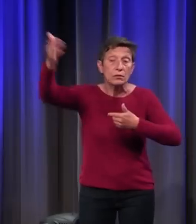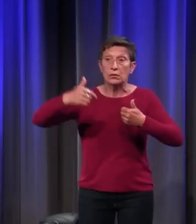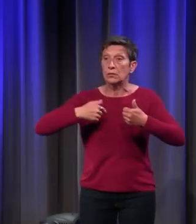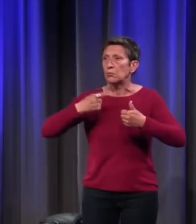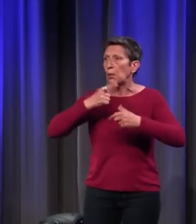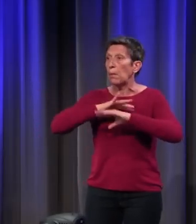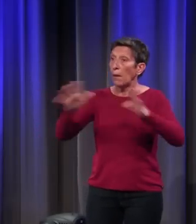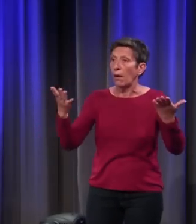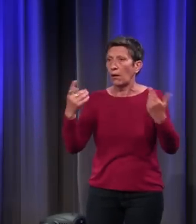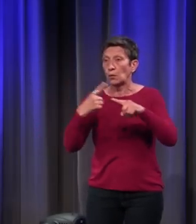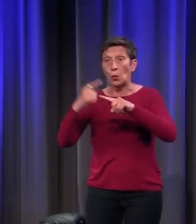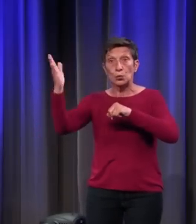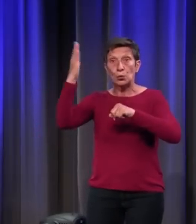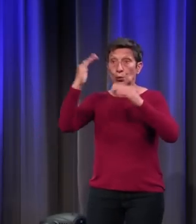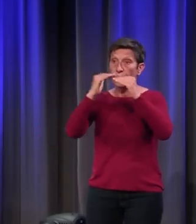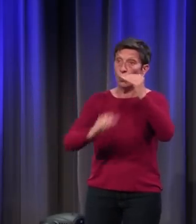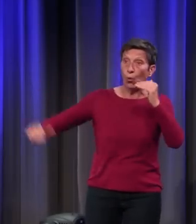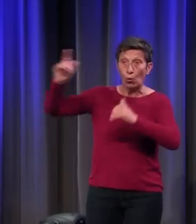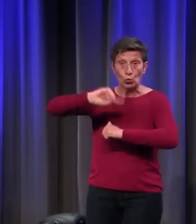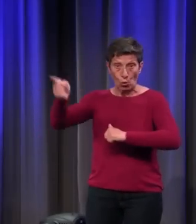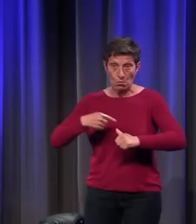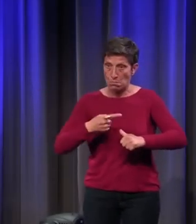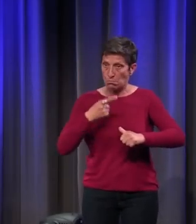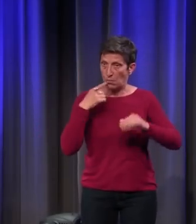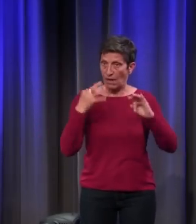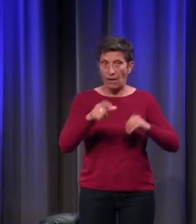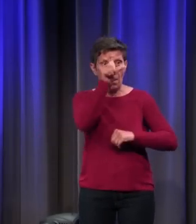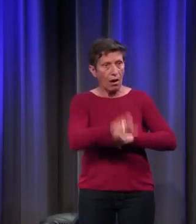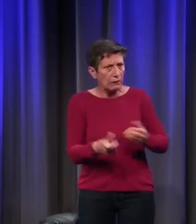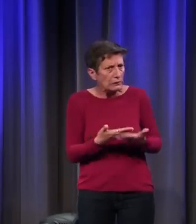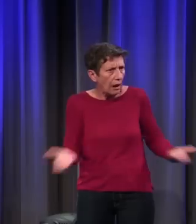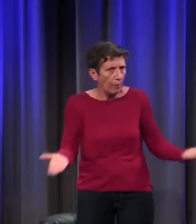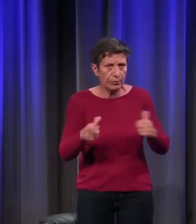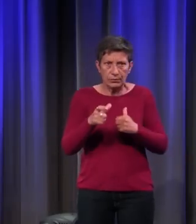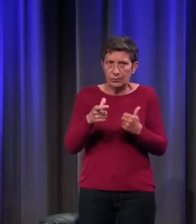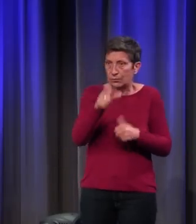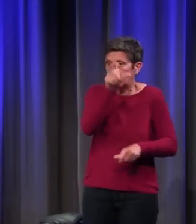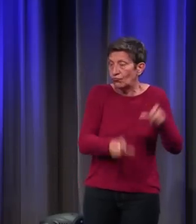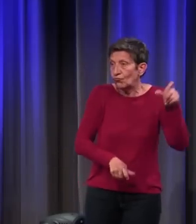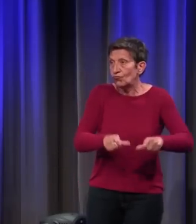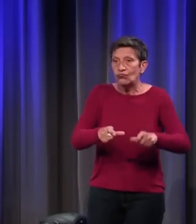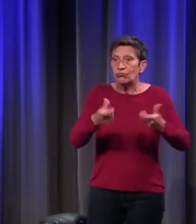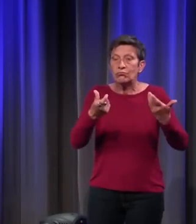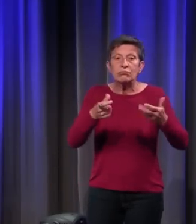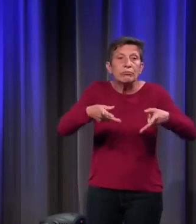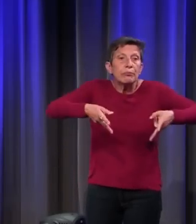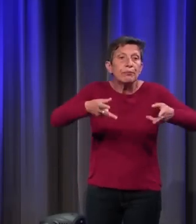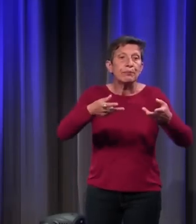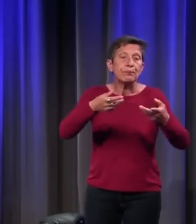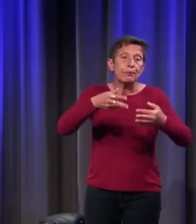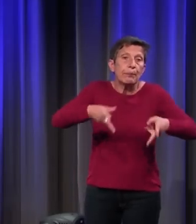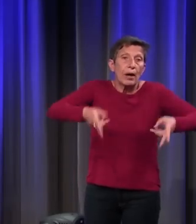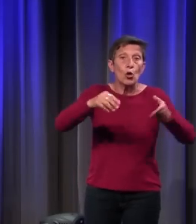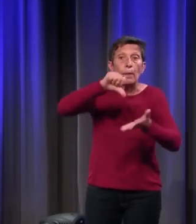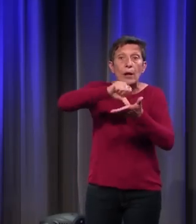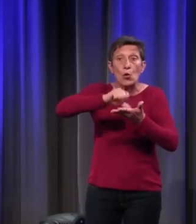niveau. je parle plutôt du commun des mortels au Moyen Âge, plutôt central, et des systèmes de valeurs qui